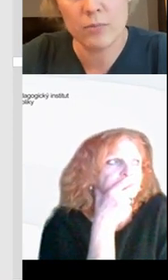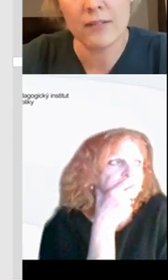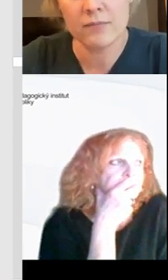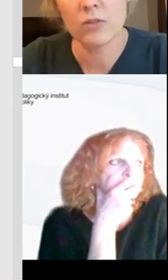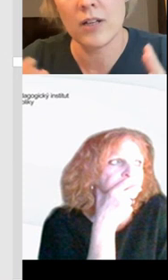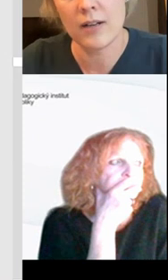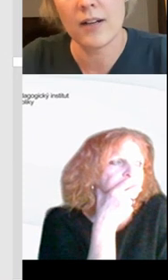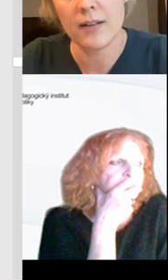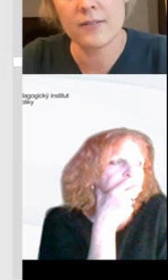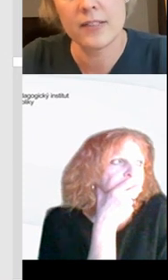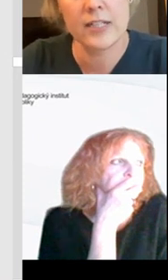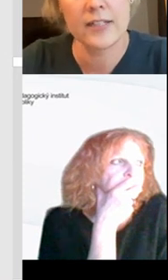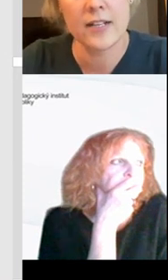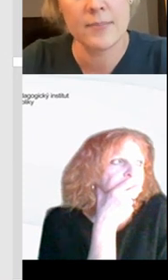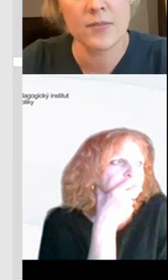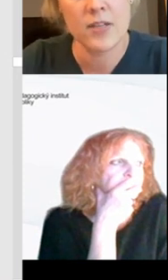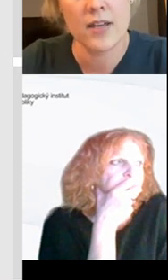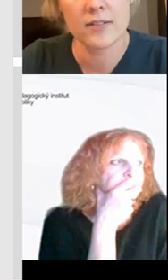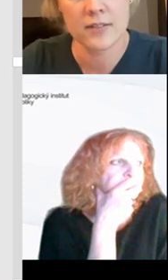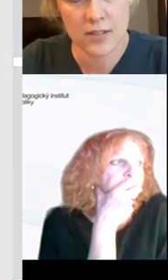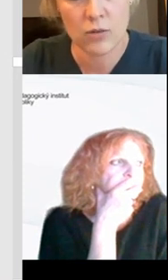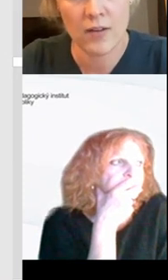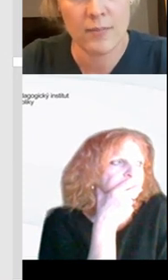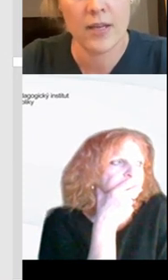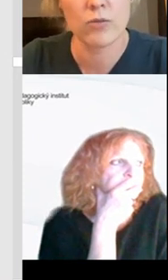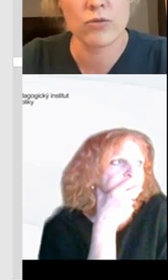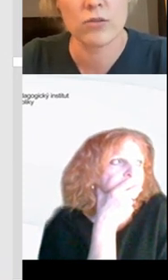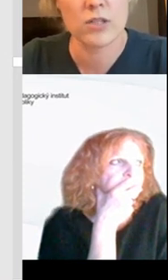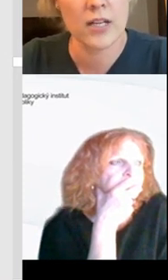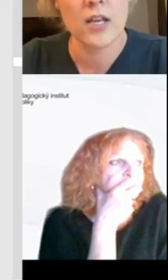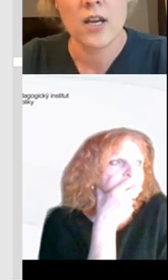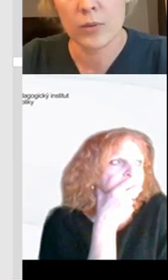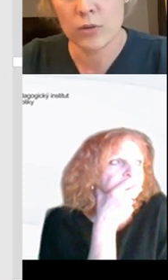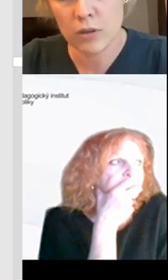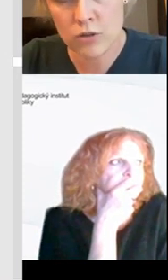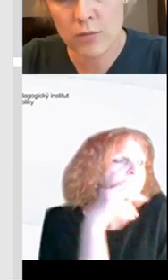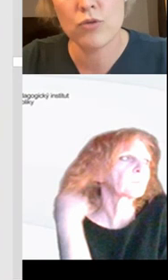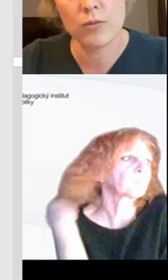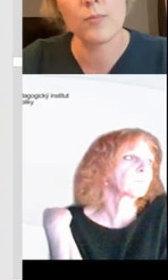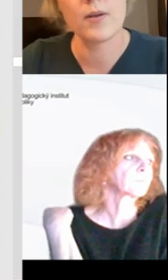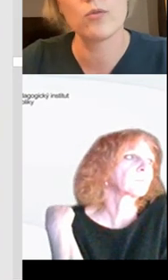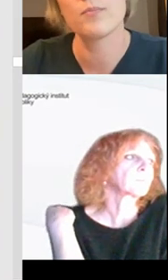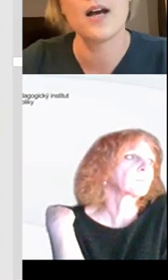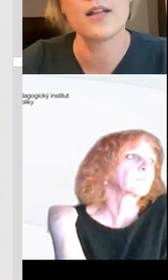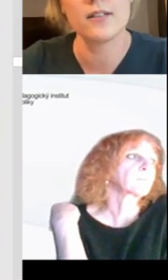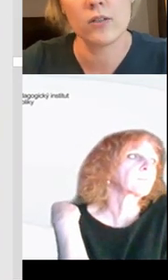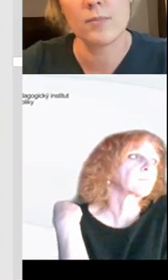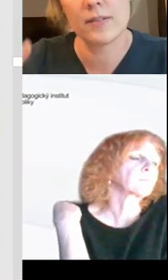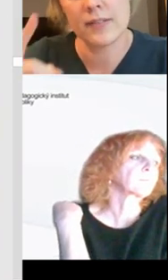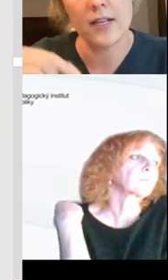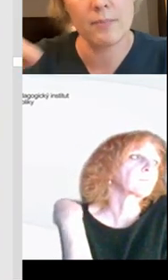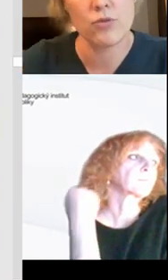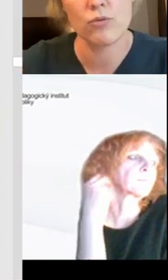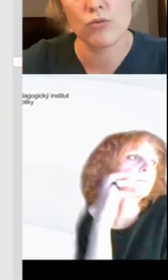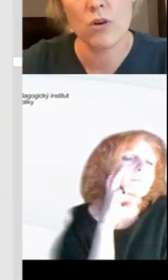psaná podoba toho a v digitálním světě se to dá velmi jednoduše docílit. Buď to, že můžu opravdu psát,